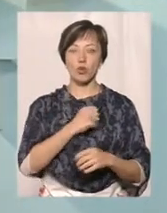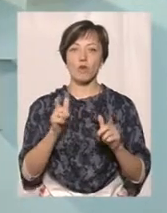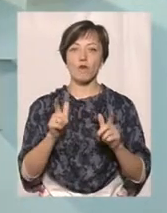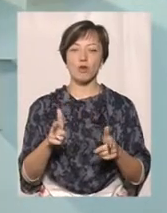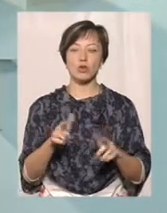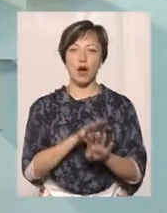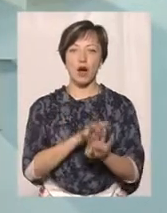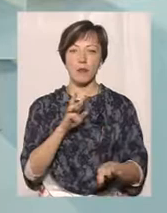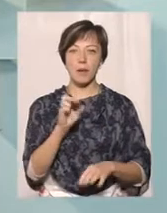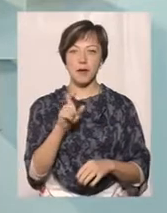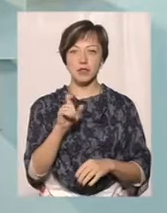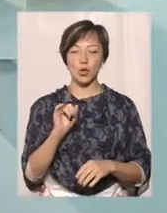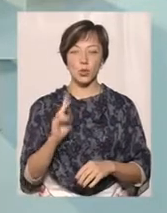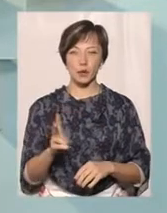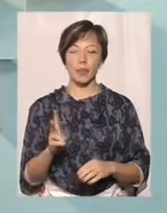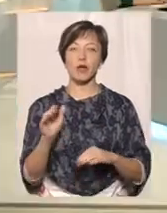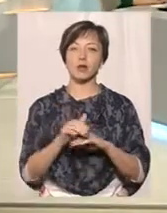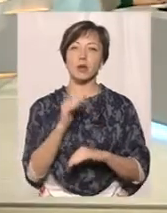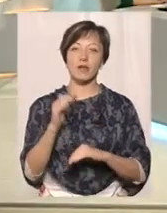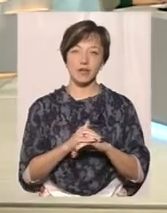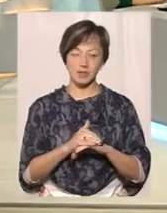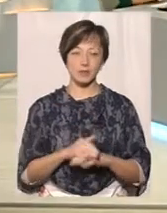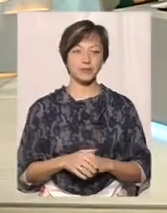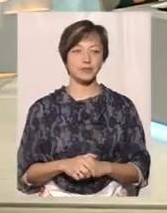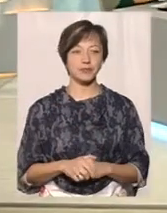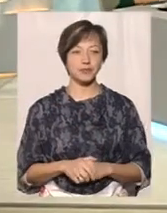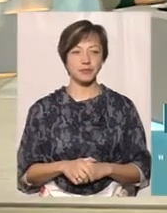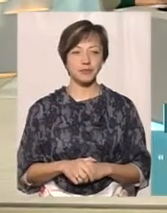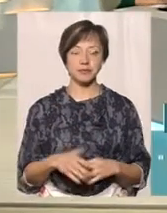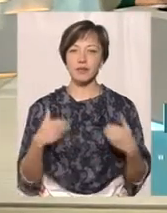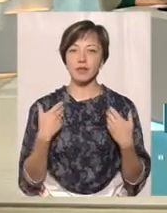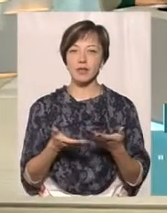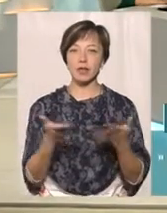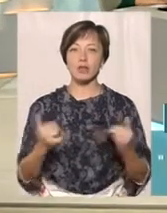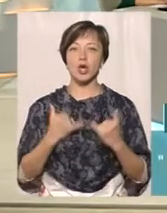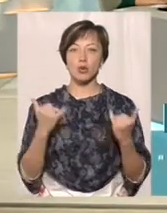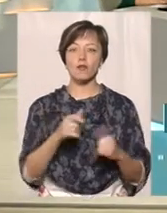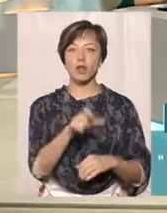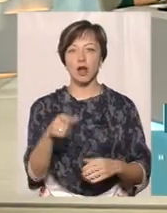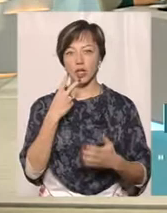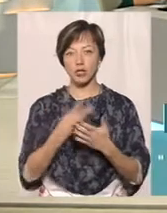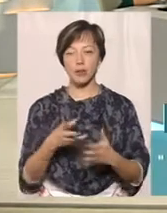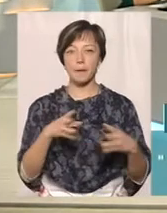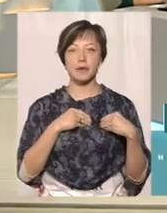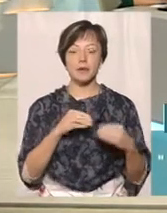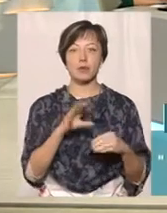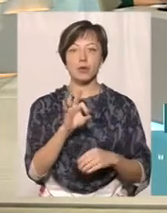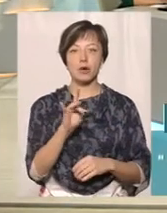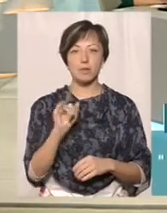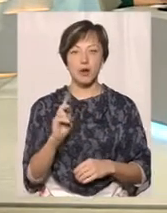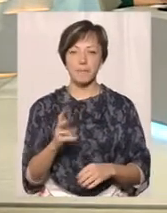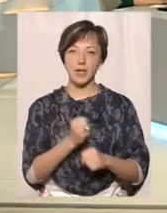армії Валентиною Базилюк. Добрий вечір. Добрий вечір. Вітаємо вас, шановні глядачі. Ми із Ольгою Рибак